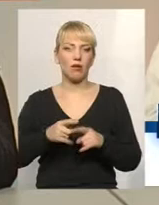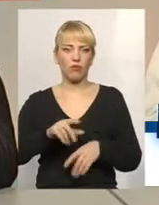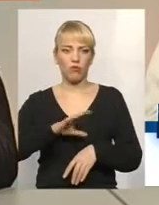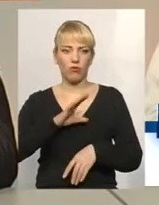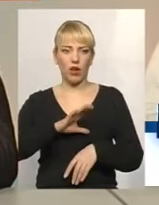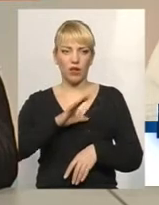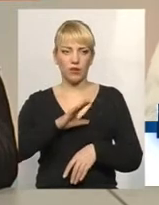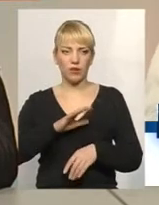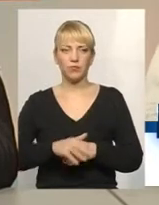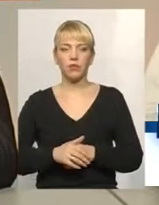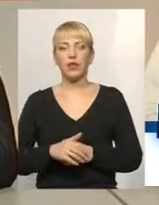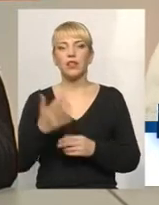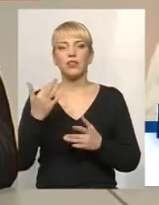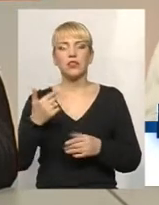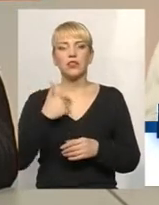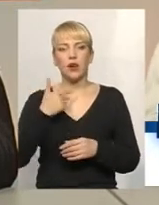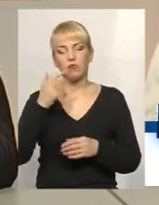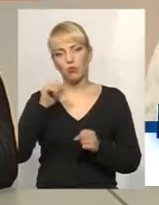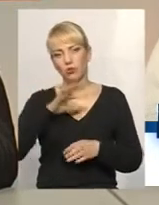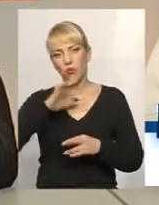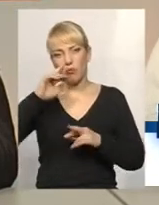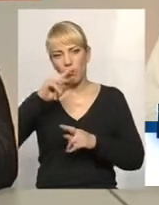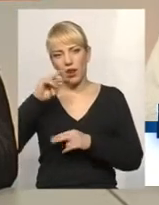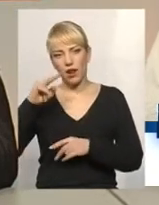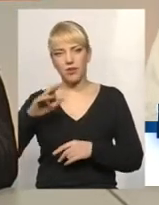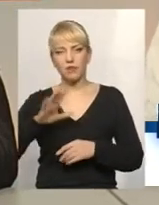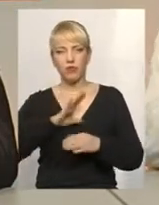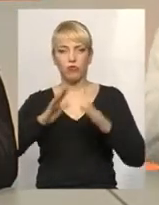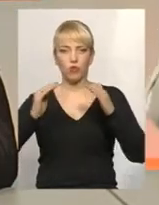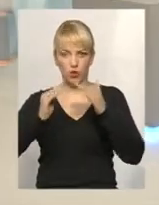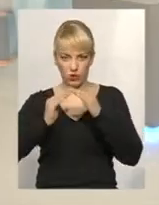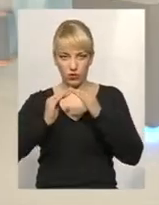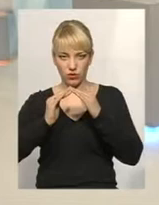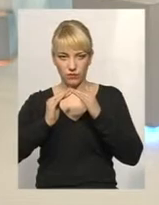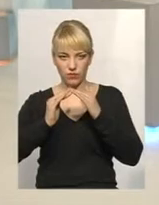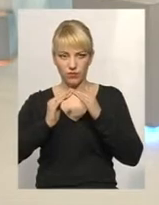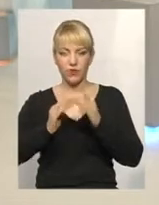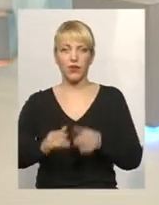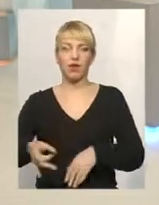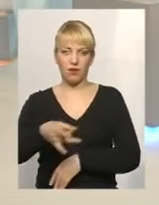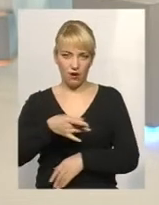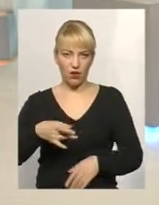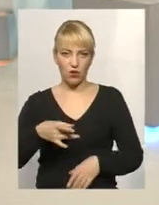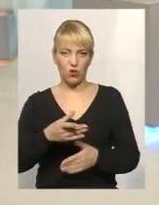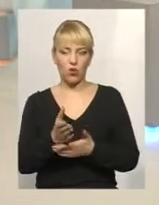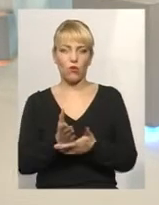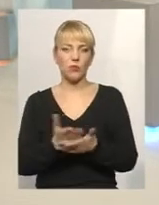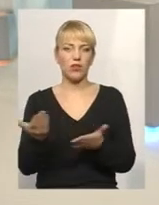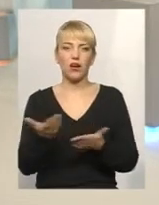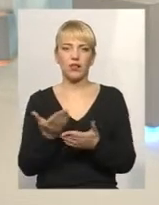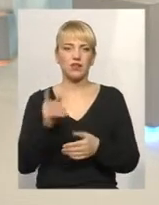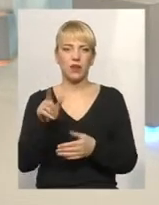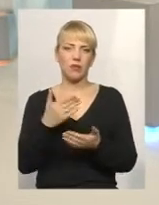можливо, я помиляюсь, але думаю, ви мене поправите. Був будинок, так? Ну, район, так? Обслуговує якийсь там